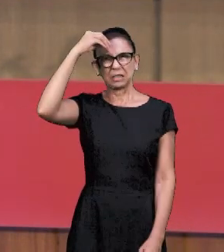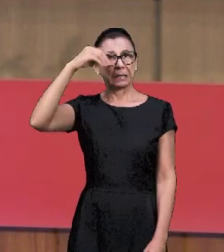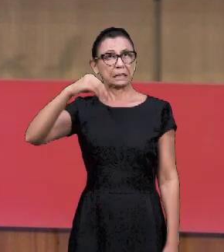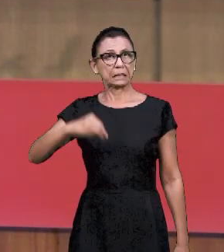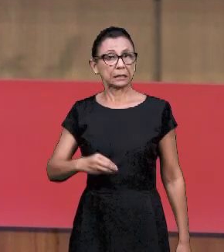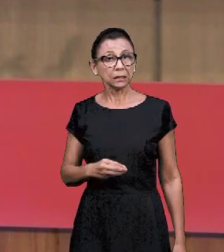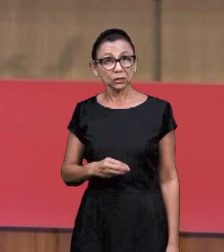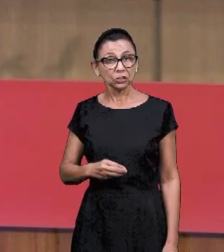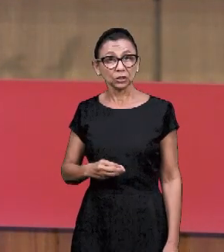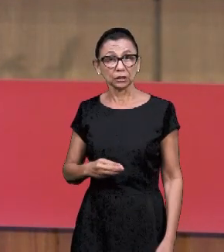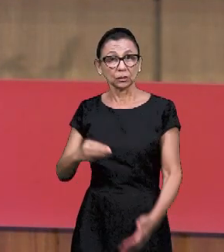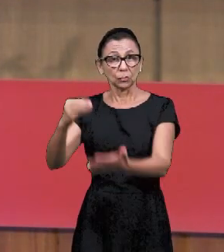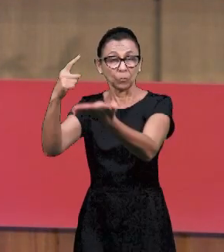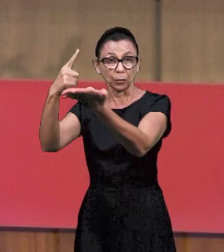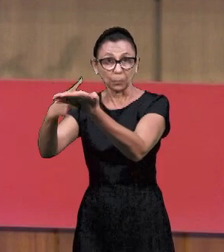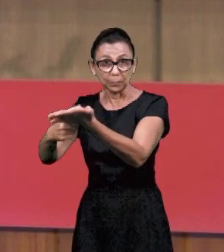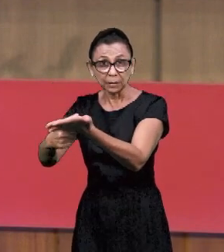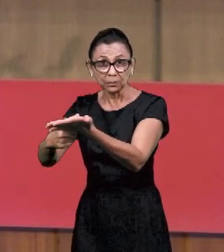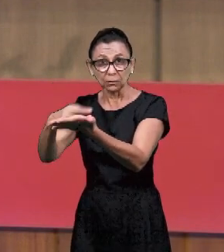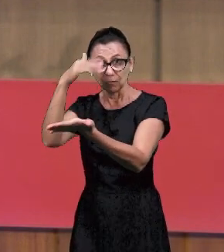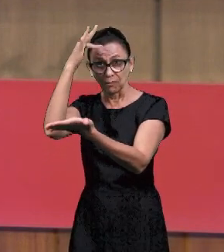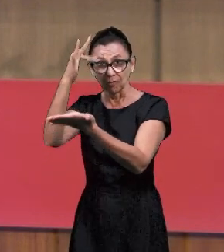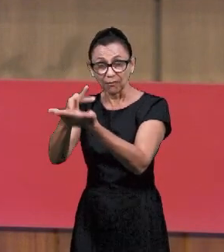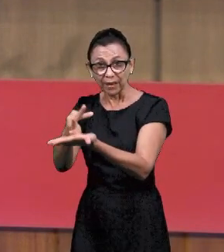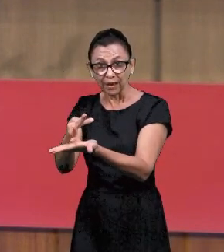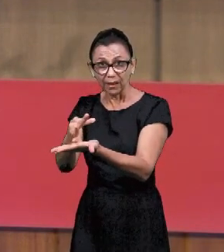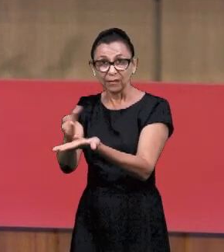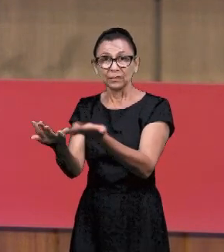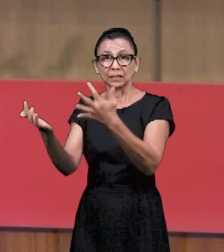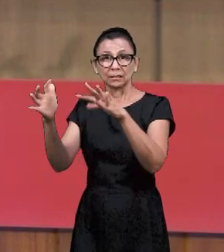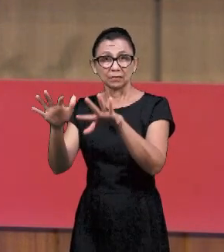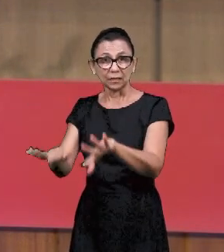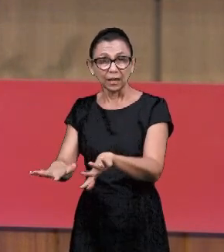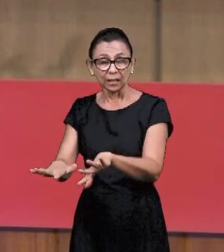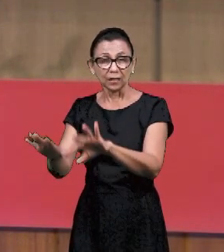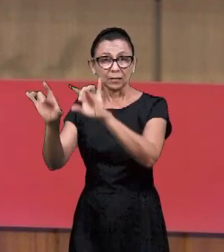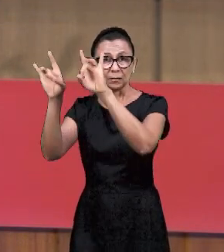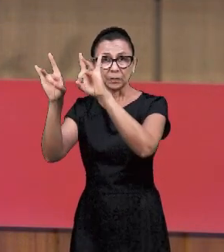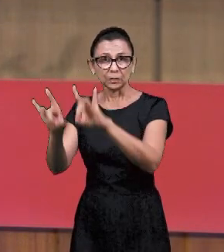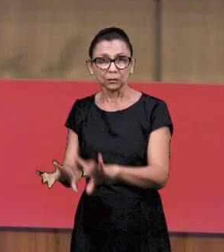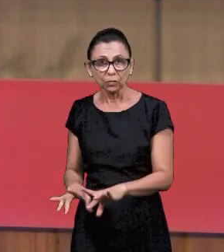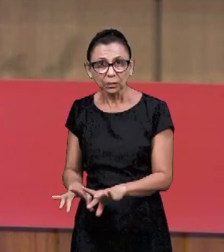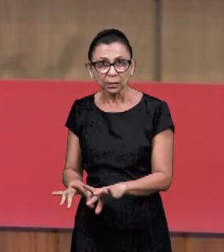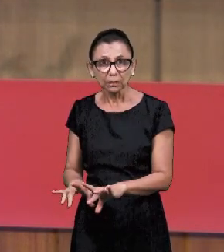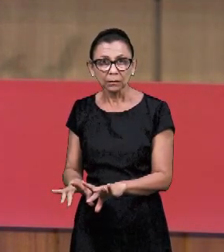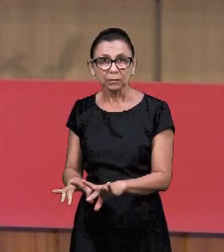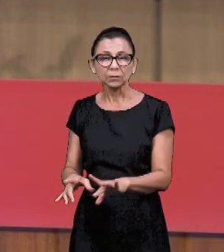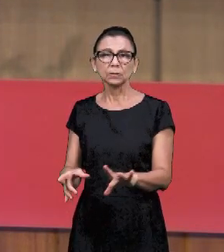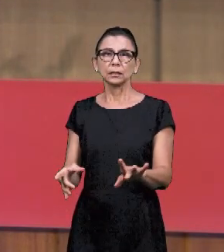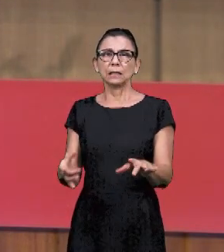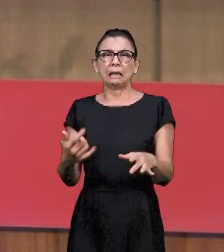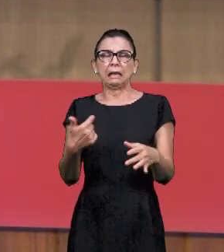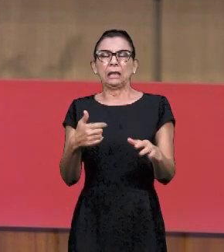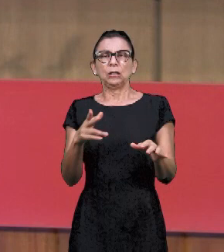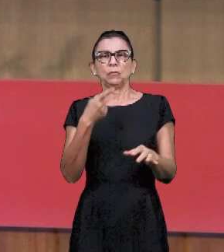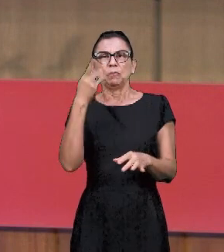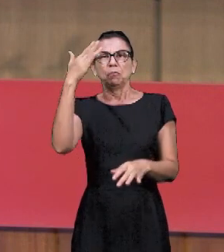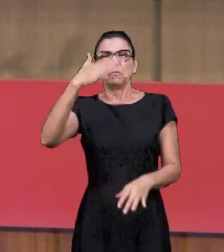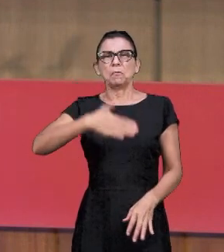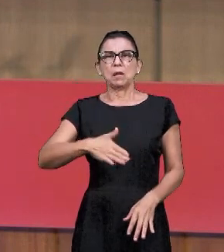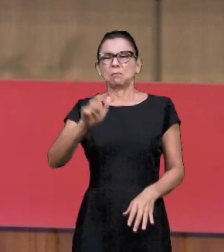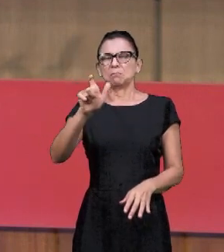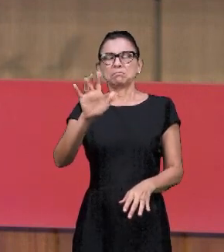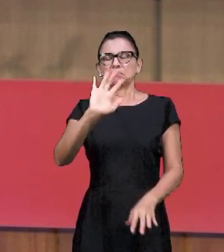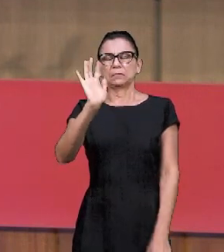Когда вы преломляете, разрываете этот завет веры. Есть другой завет?